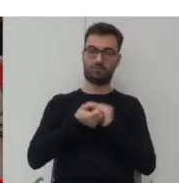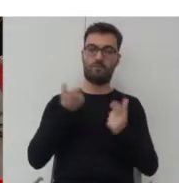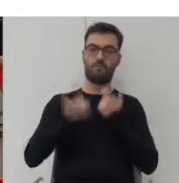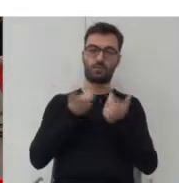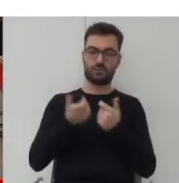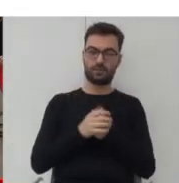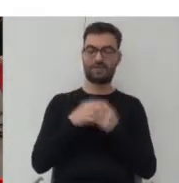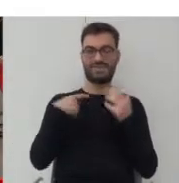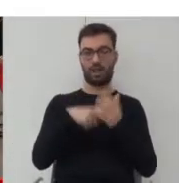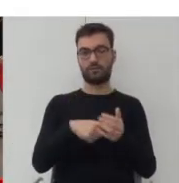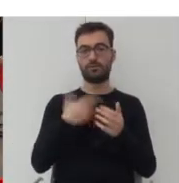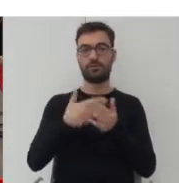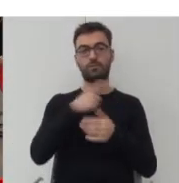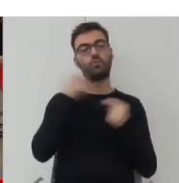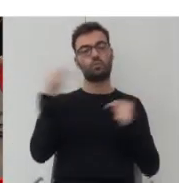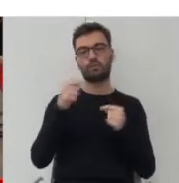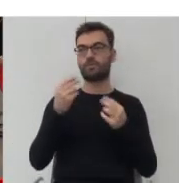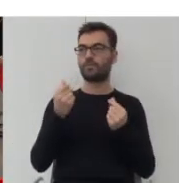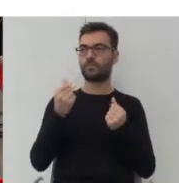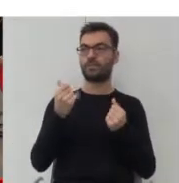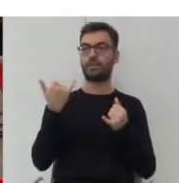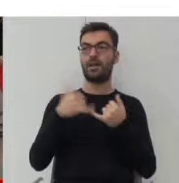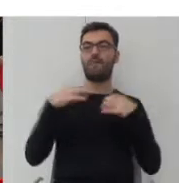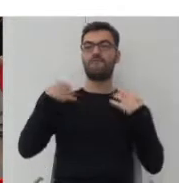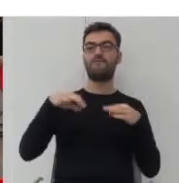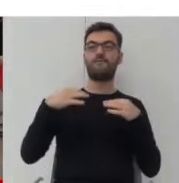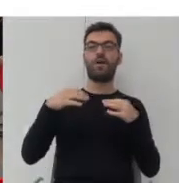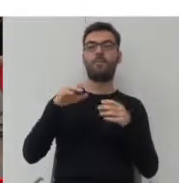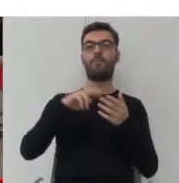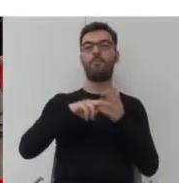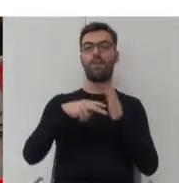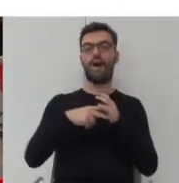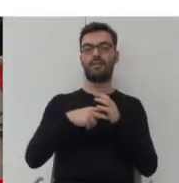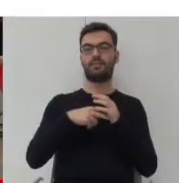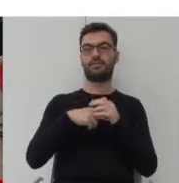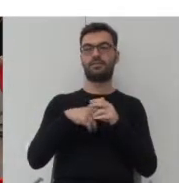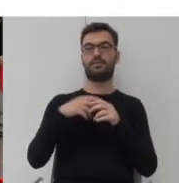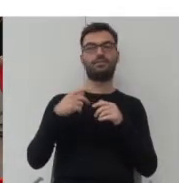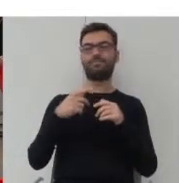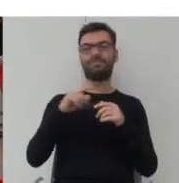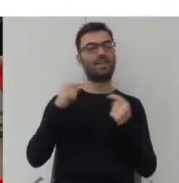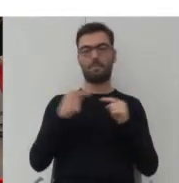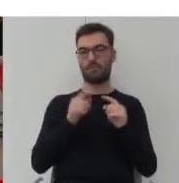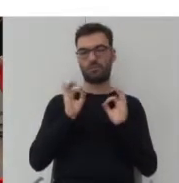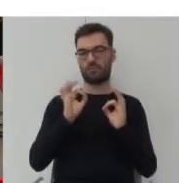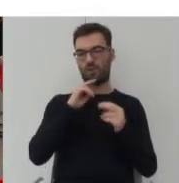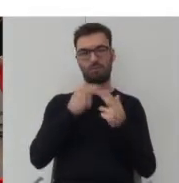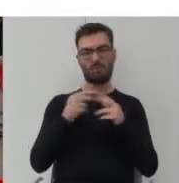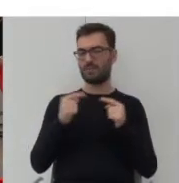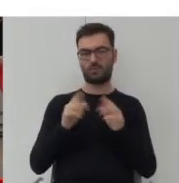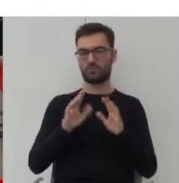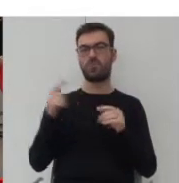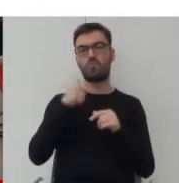jakby musimy podchodzić, jakby wolny plan nie jest tutaj w pełni odpowiedzią na to, ponieważ